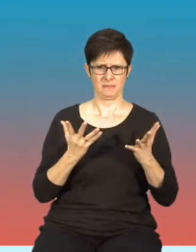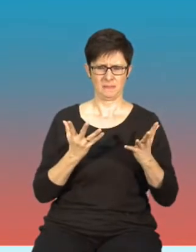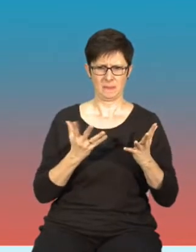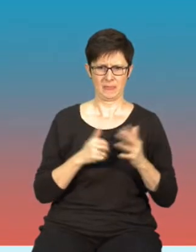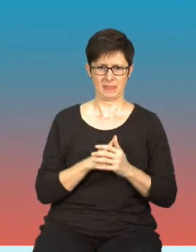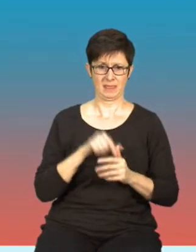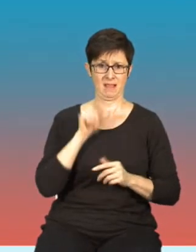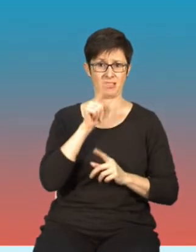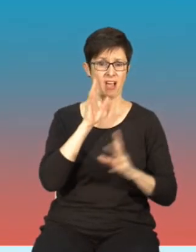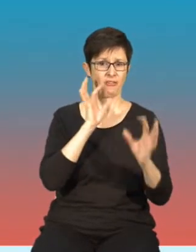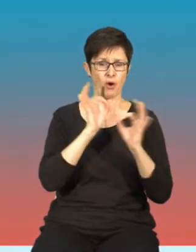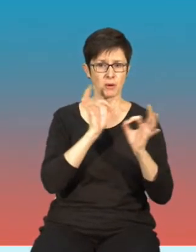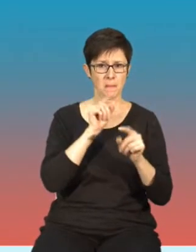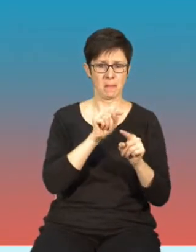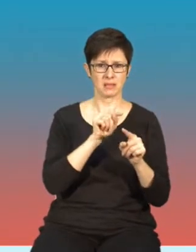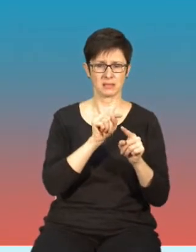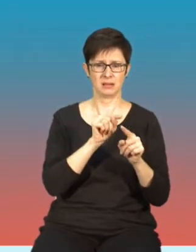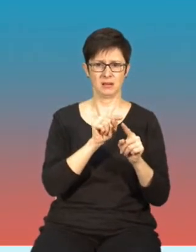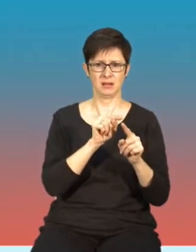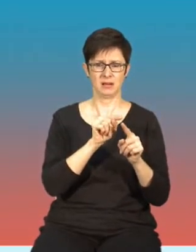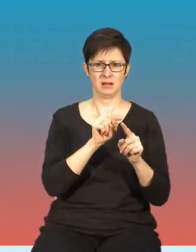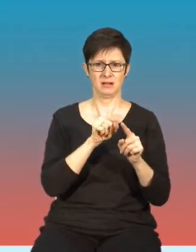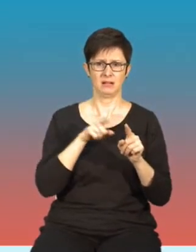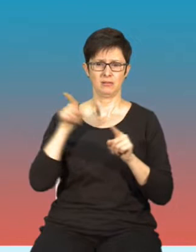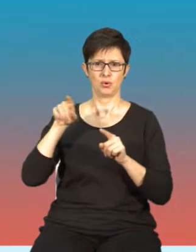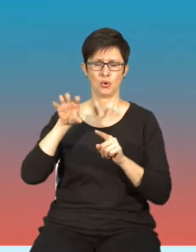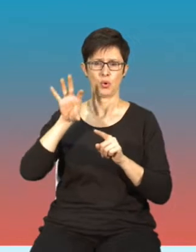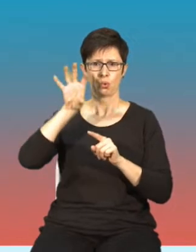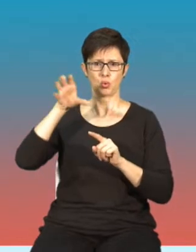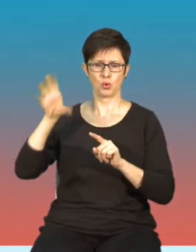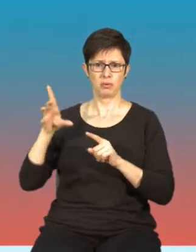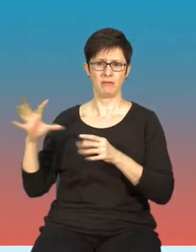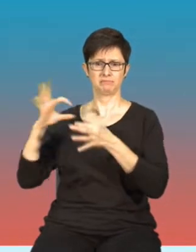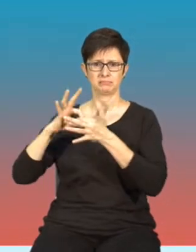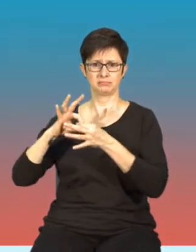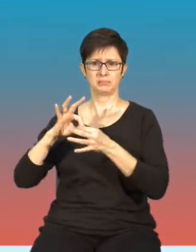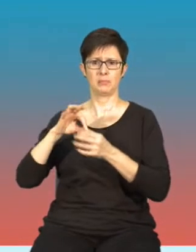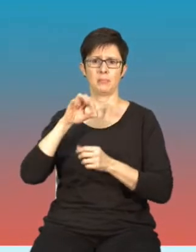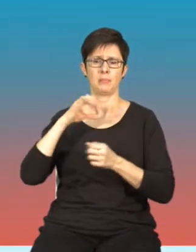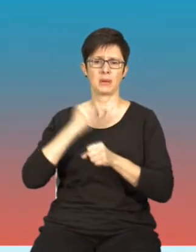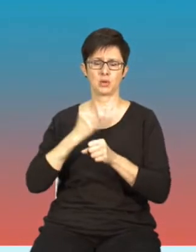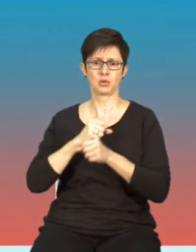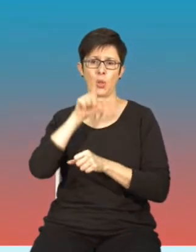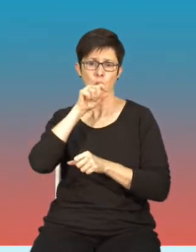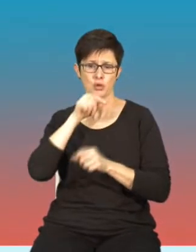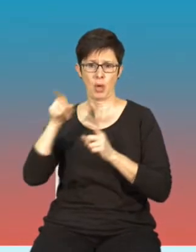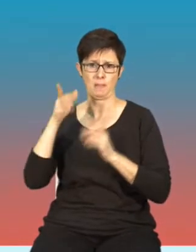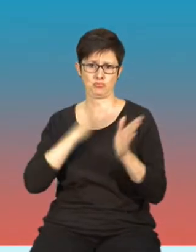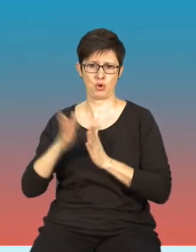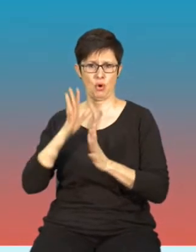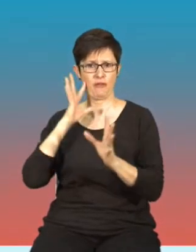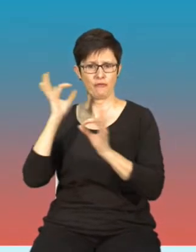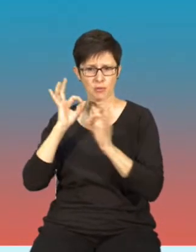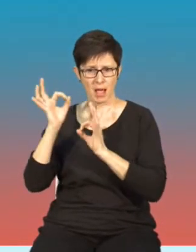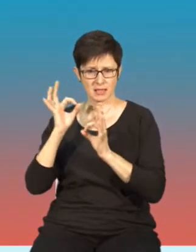oparciu o tą informację weryfikatorzy współpracujący z Twitter'em przygotowali materiał informujący,